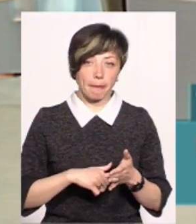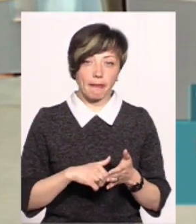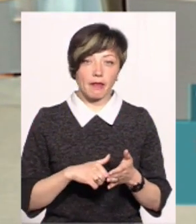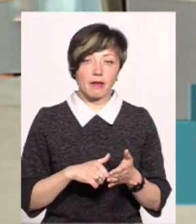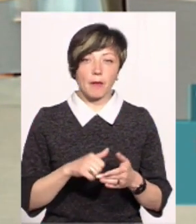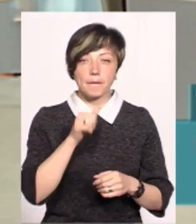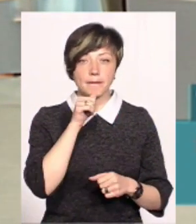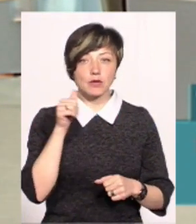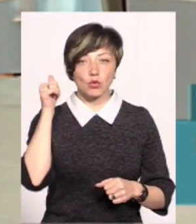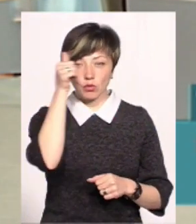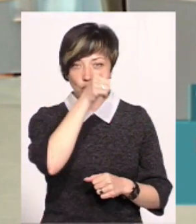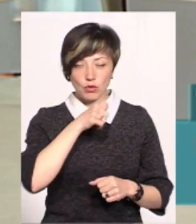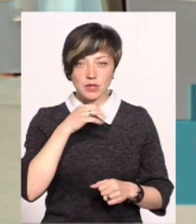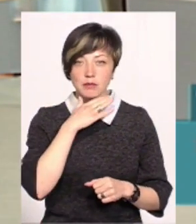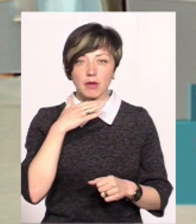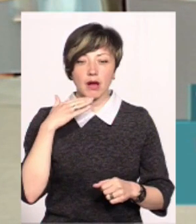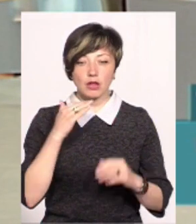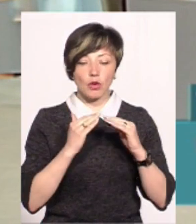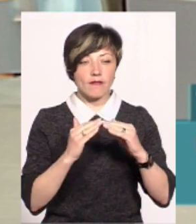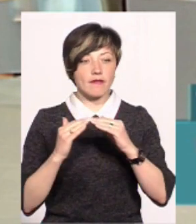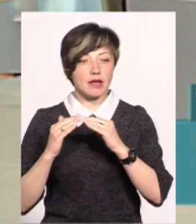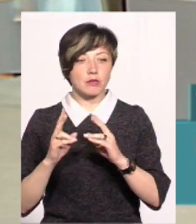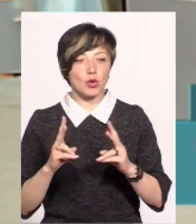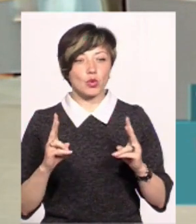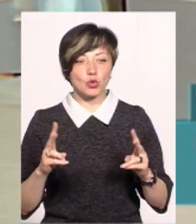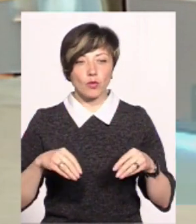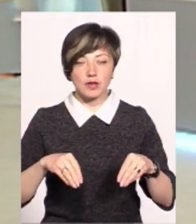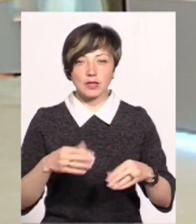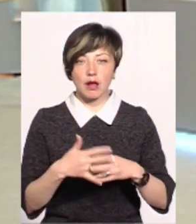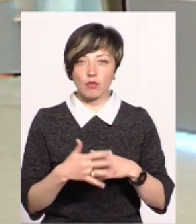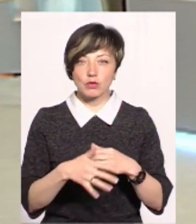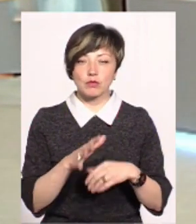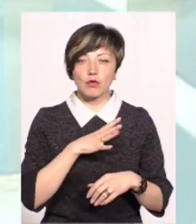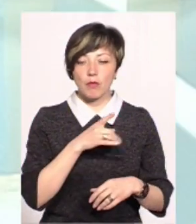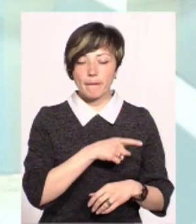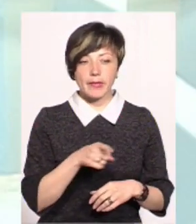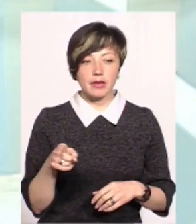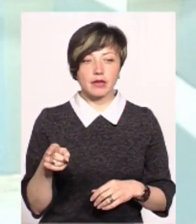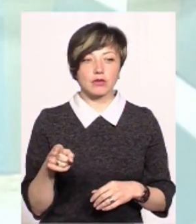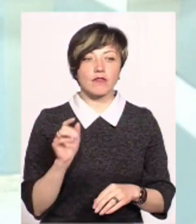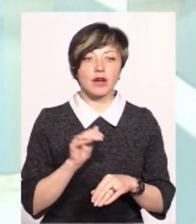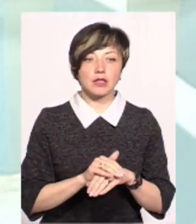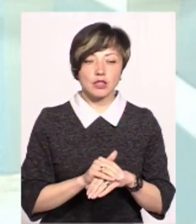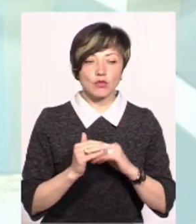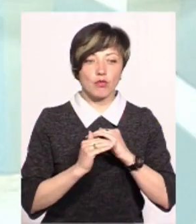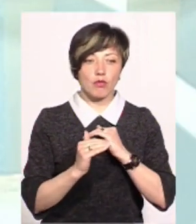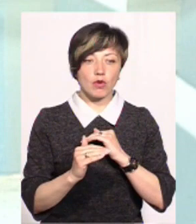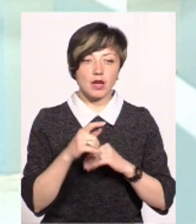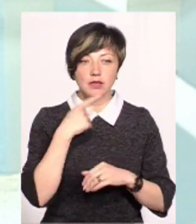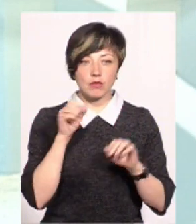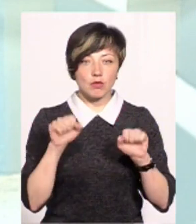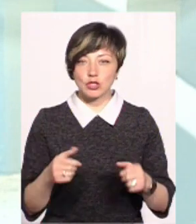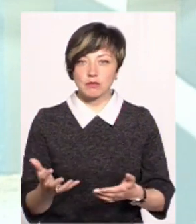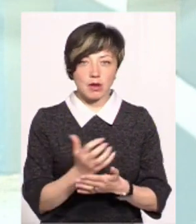в минулому році багато фермерів, хто висадили капусту, то був такий період, що фактично в полі казали,